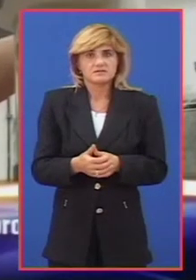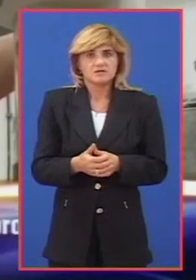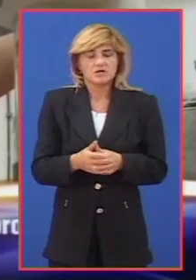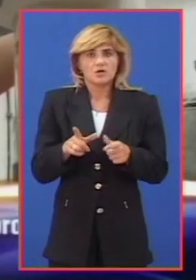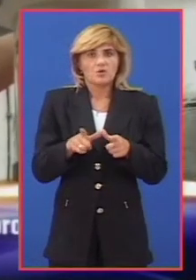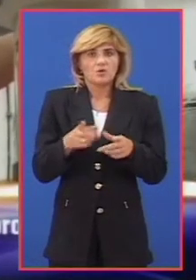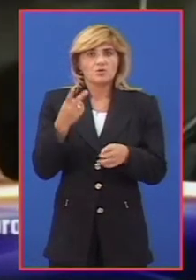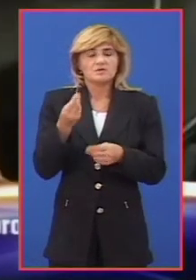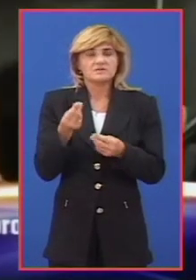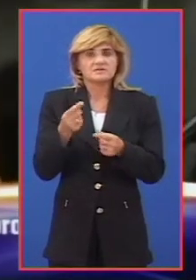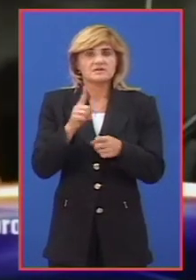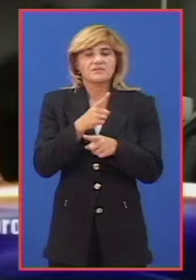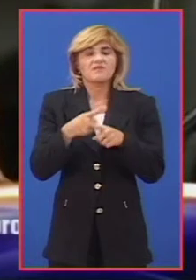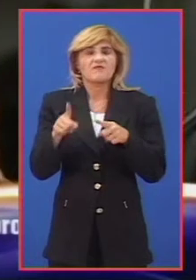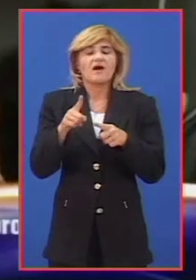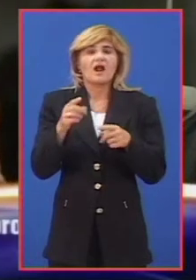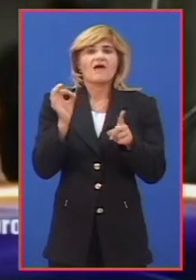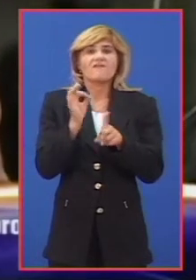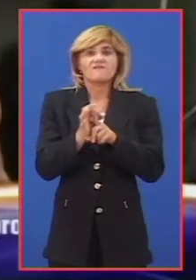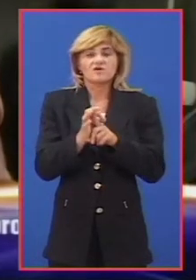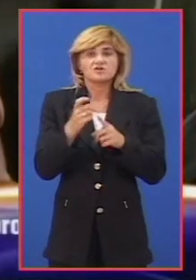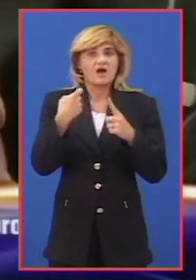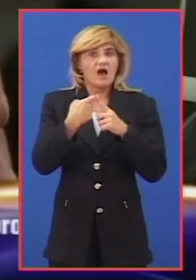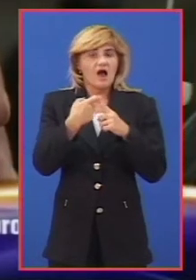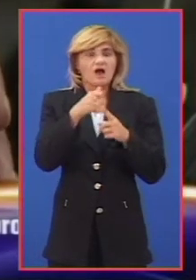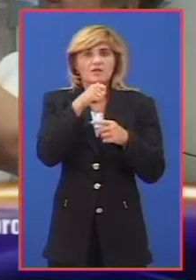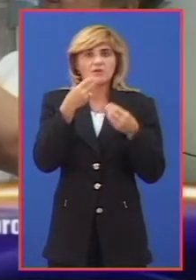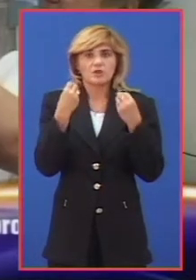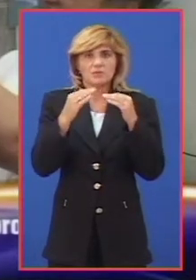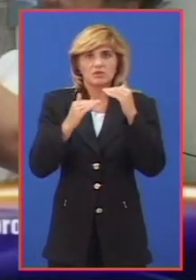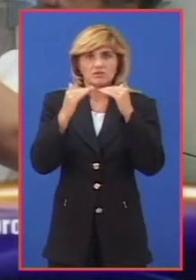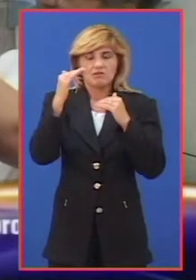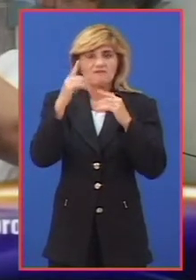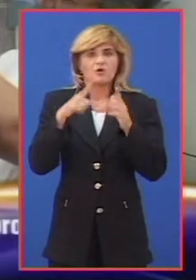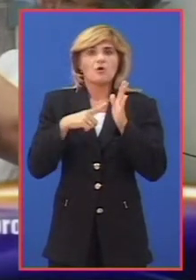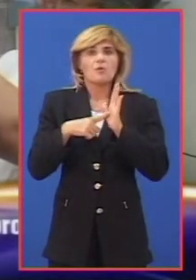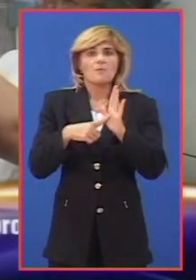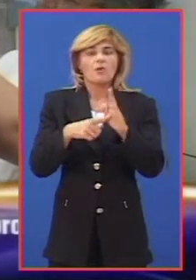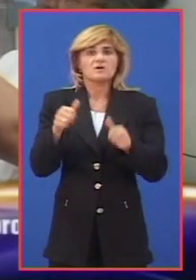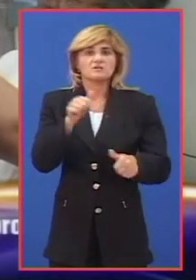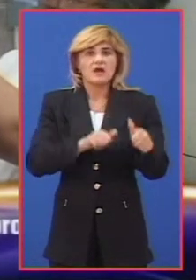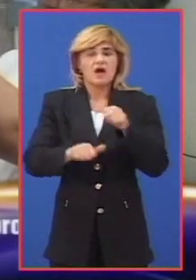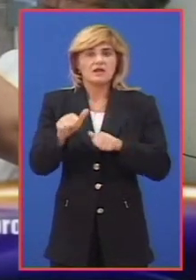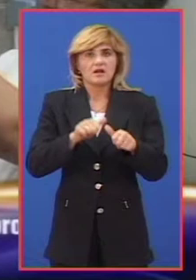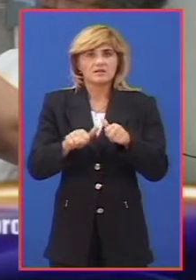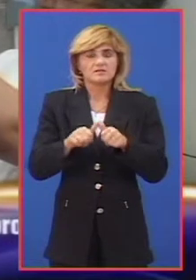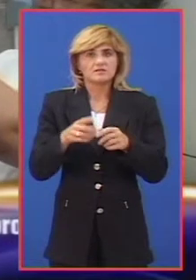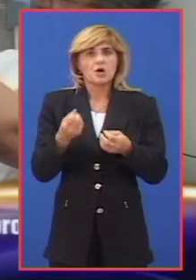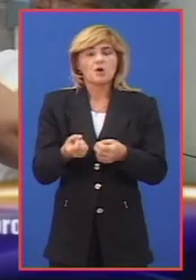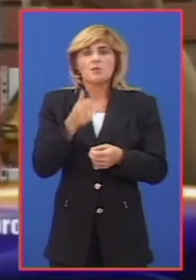U zemljištu nedostaje fosfora, a kalium je nevadovoljavajućim nivou, pokazale su analize agrozavoda.